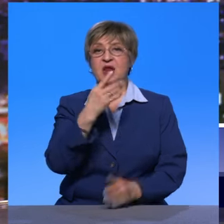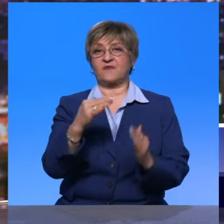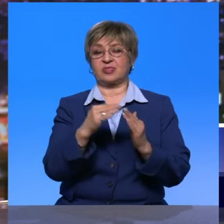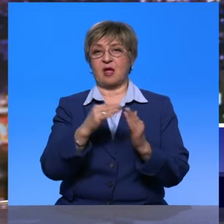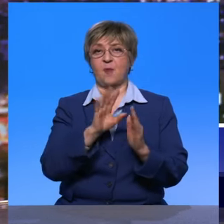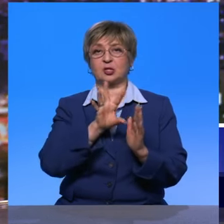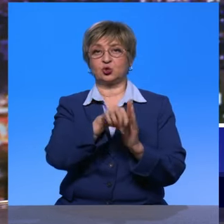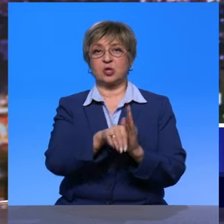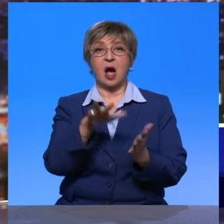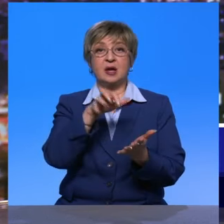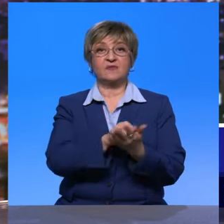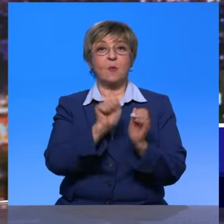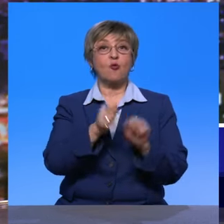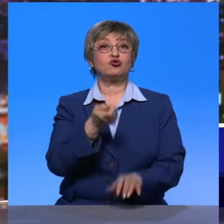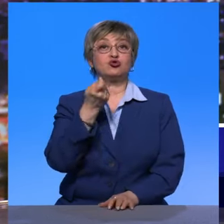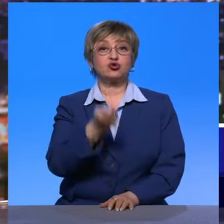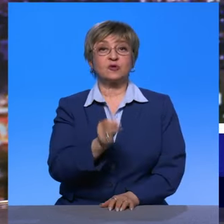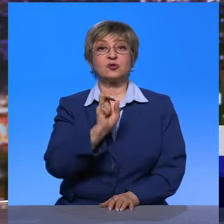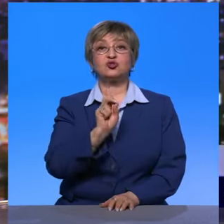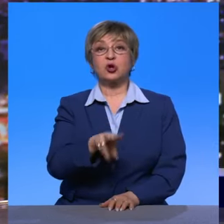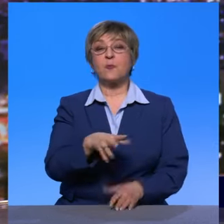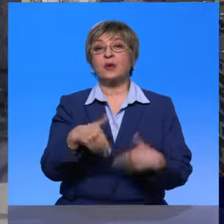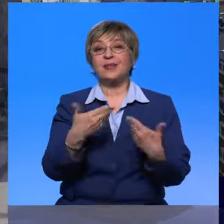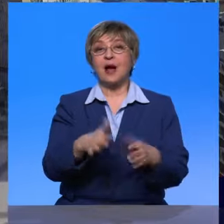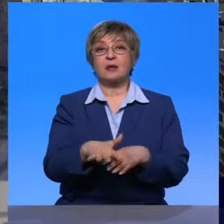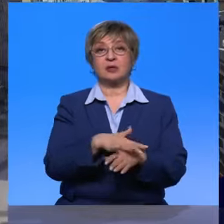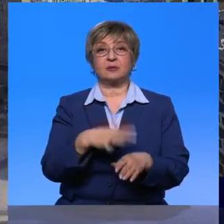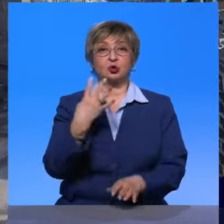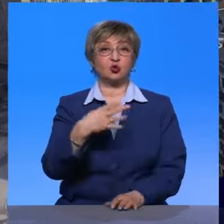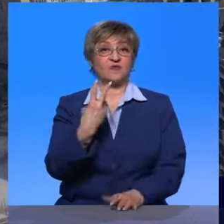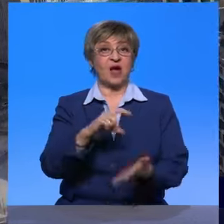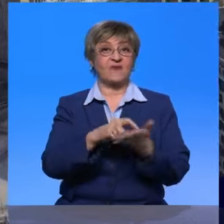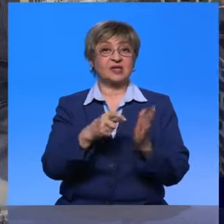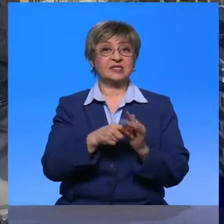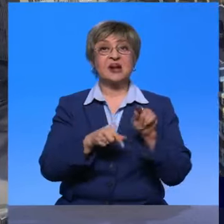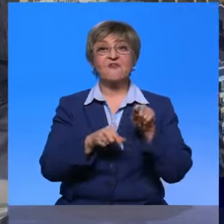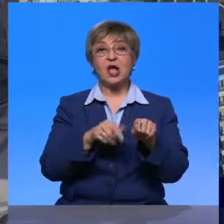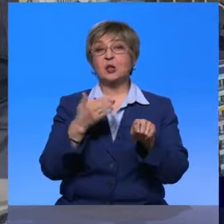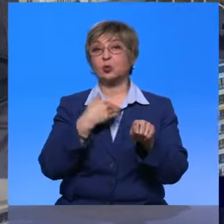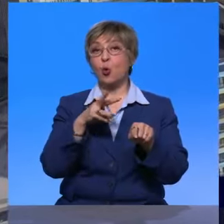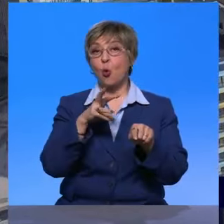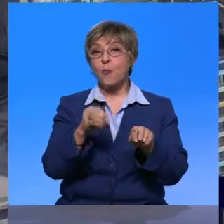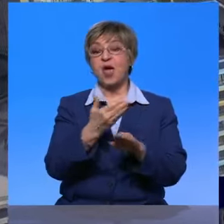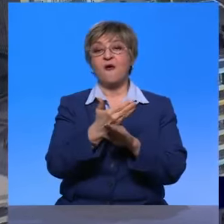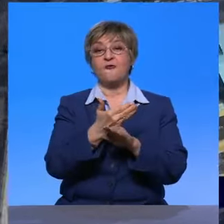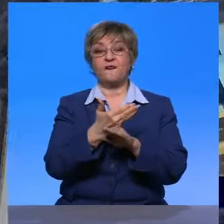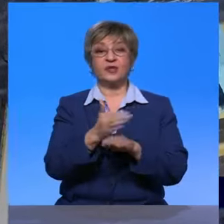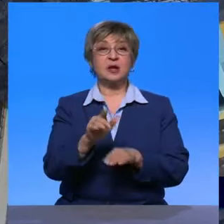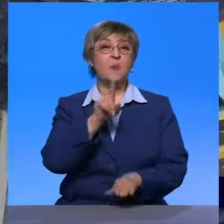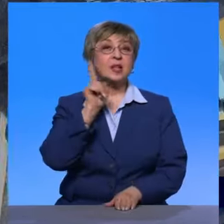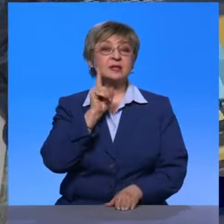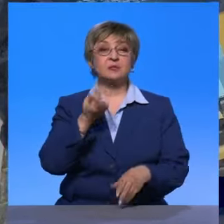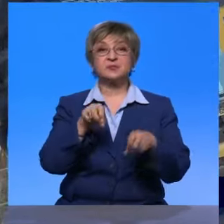квартиру можно в несколько раз дешевле, чем это предлагает рынок. 42 квартиры в этом доме выделили молодым